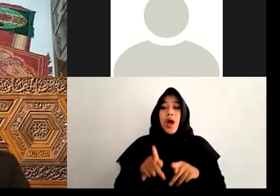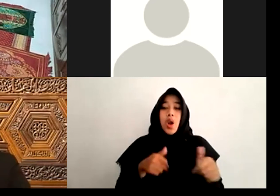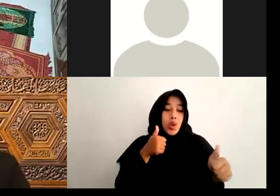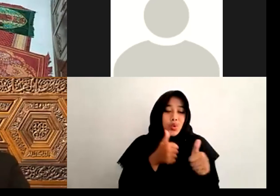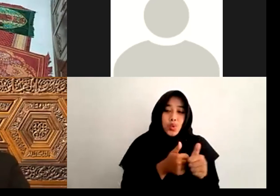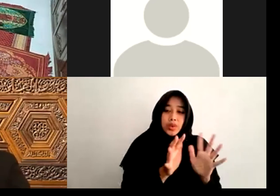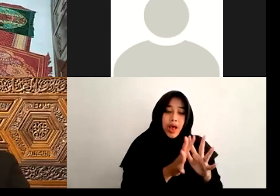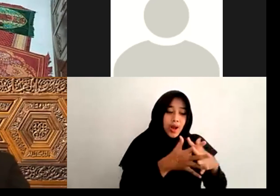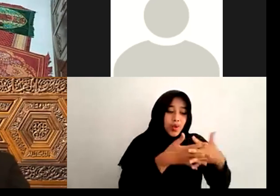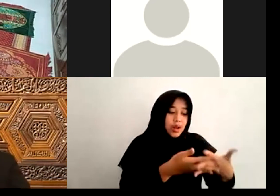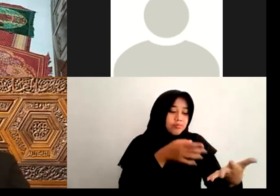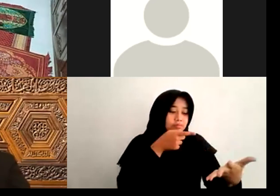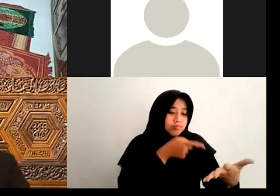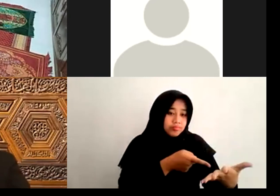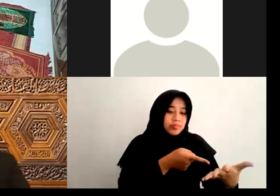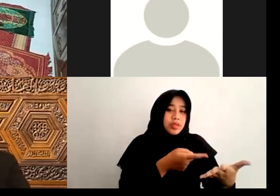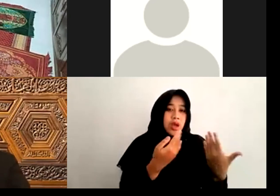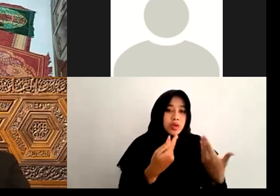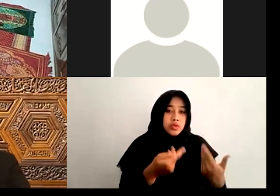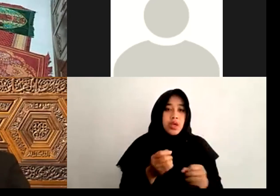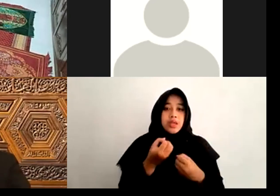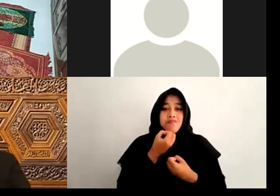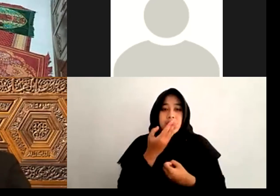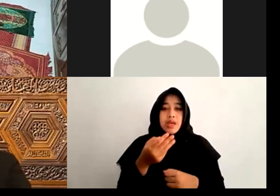Selalu Dibacakan Dibacakan Oleh Bilal Tadi Itu